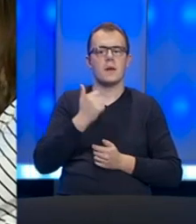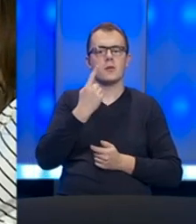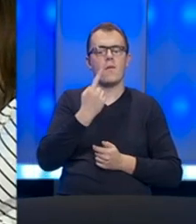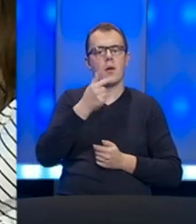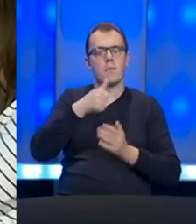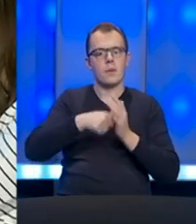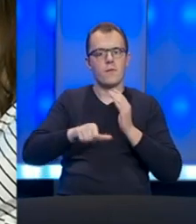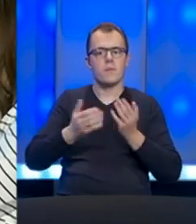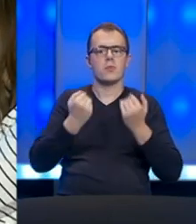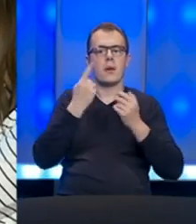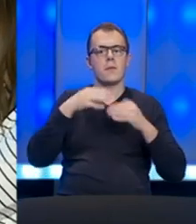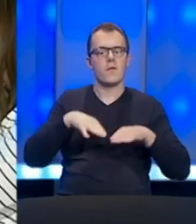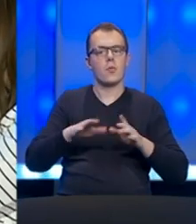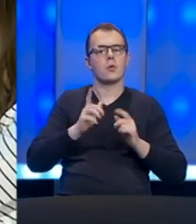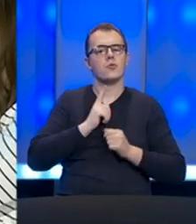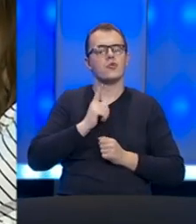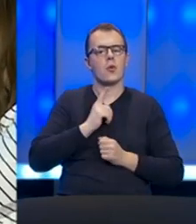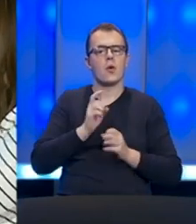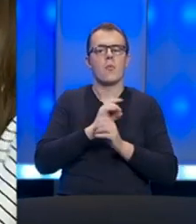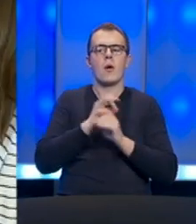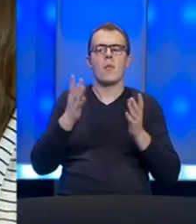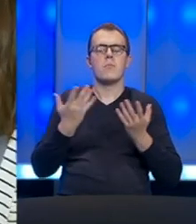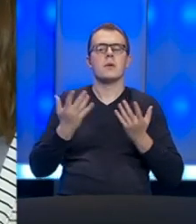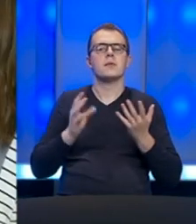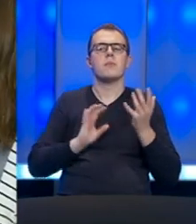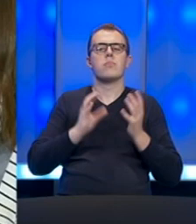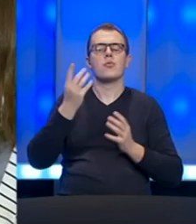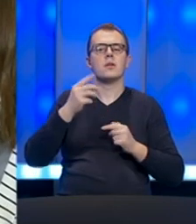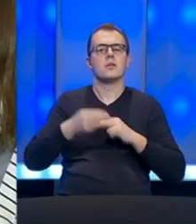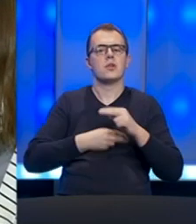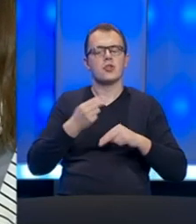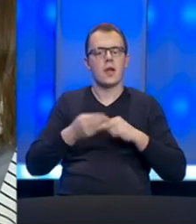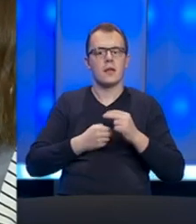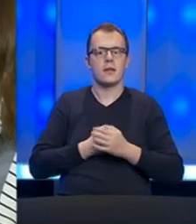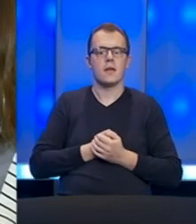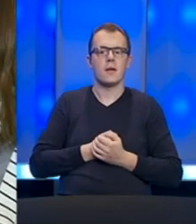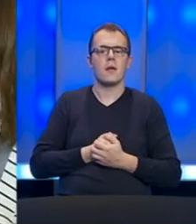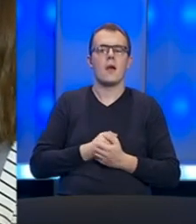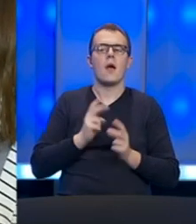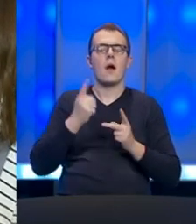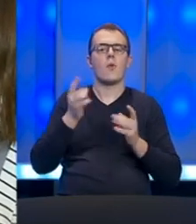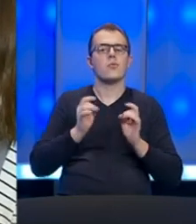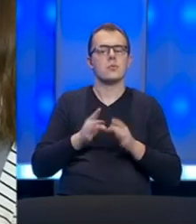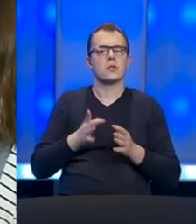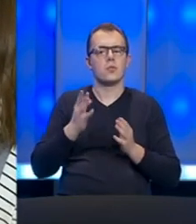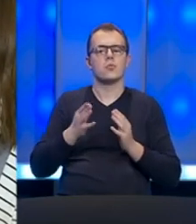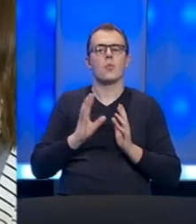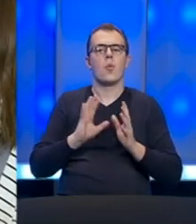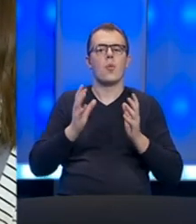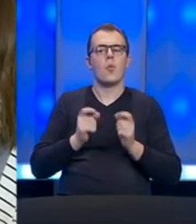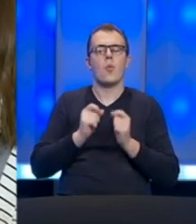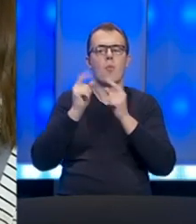maj, dočekujemo bez protesne šetnje i poruka koje sa ulice u protesnoj šetnji